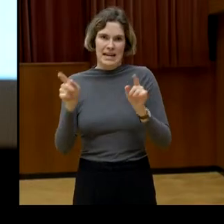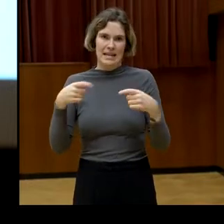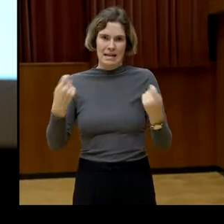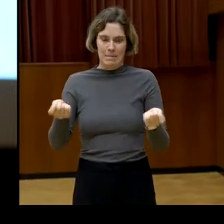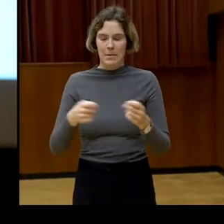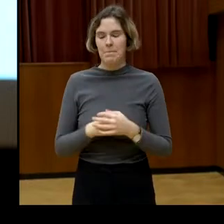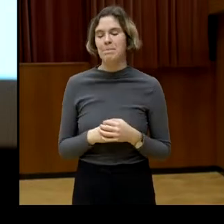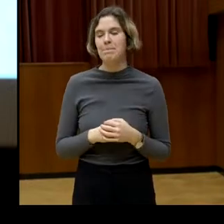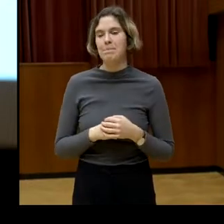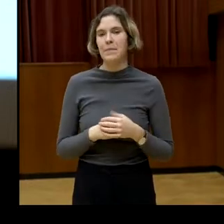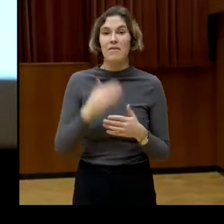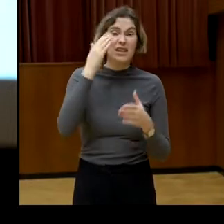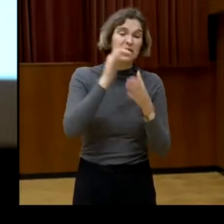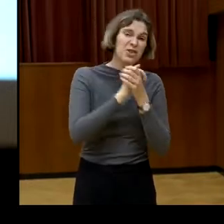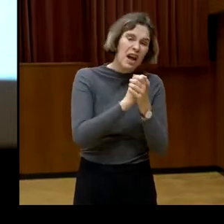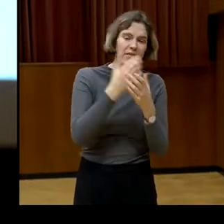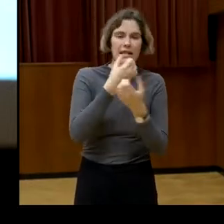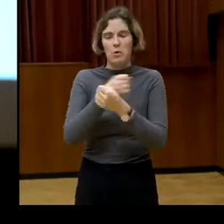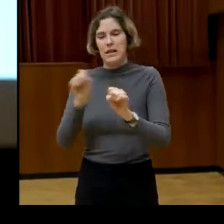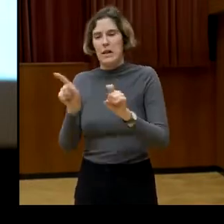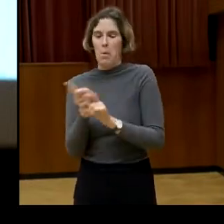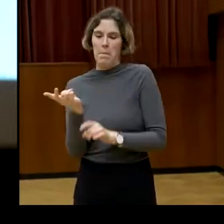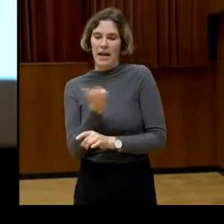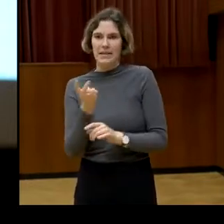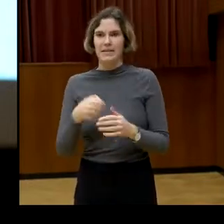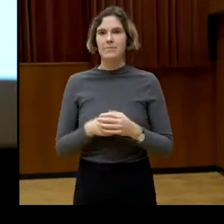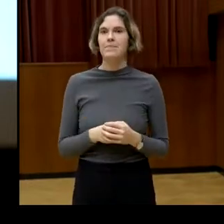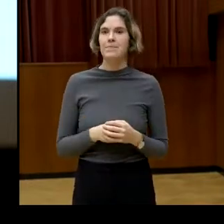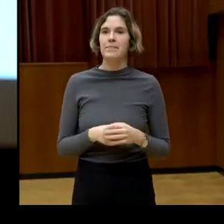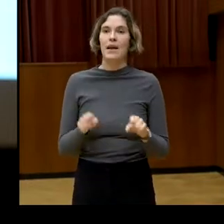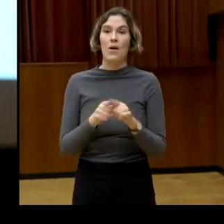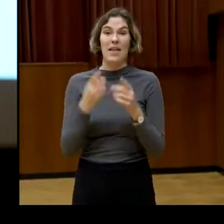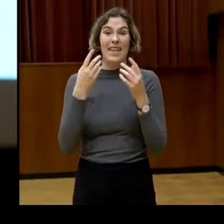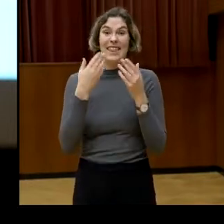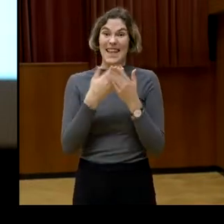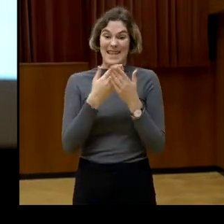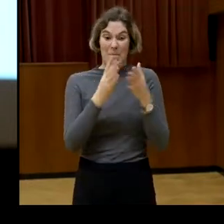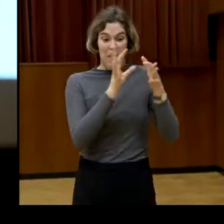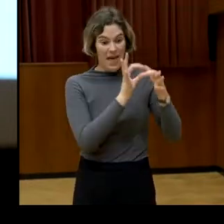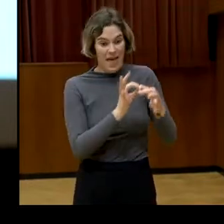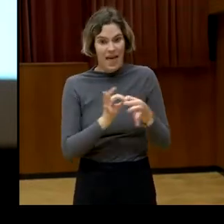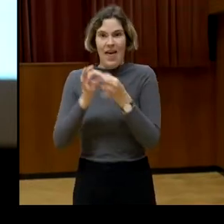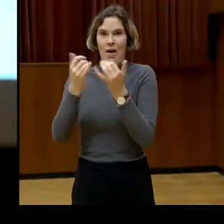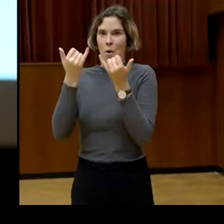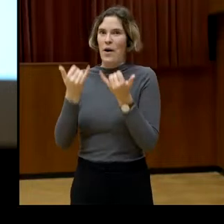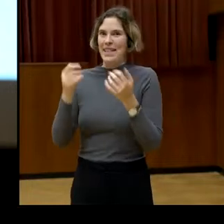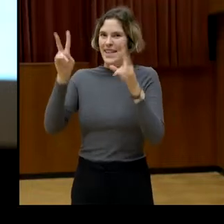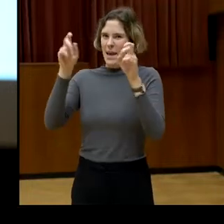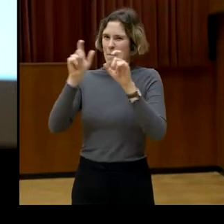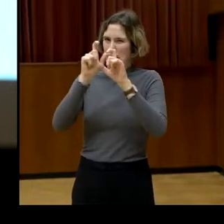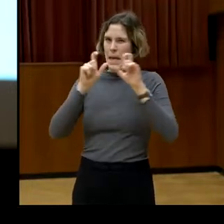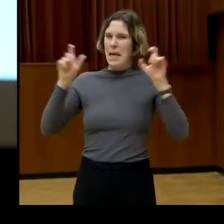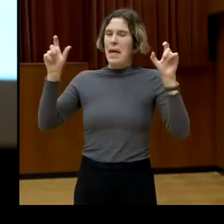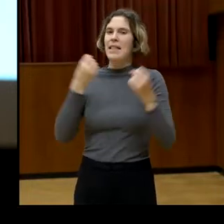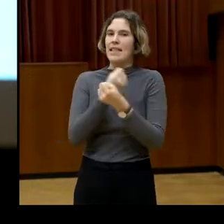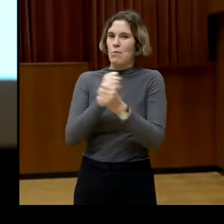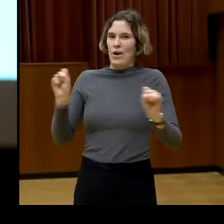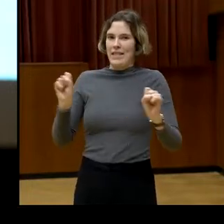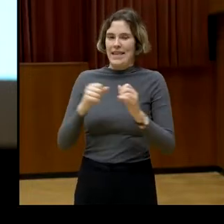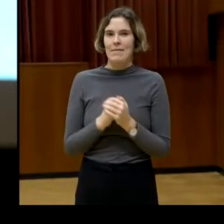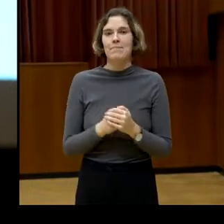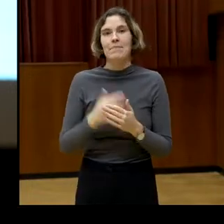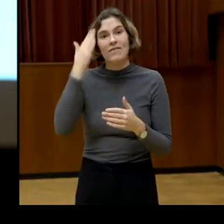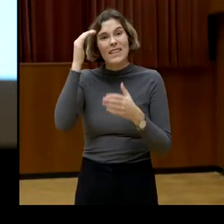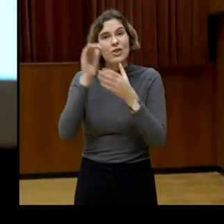Wichtig und da beginnt schon auch der Link zu dem Hauptthema des heutigen Abends der Demokratie. Kritik an Wissenschaft